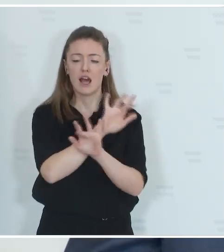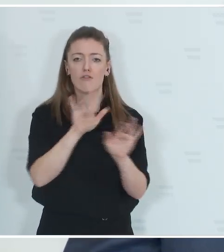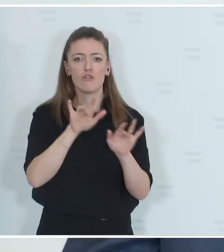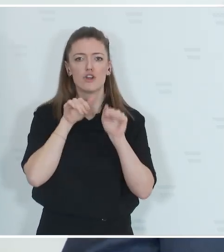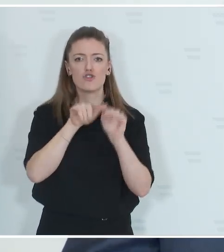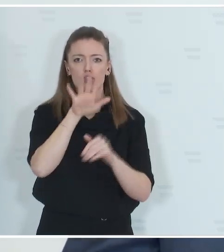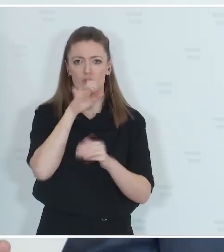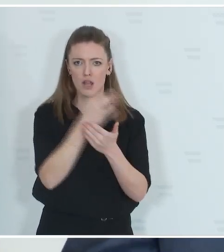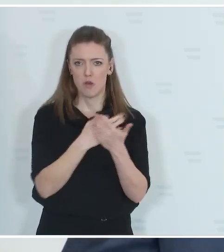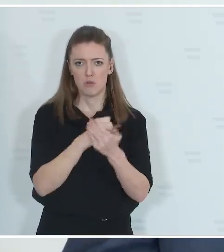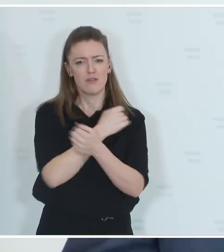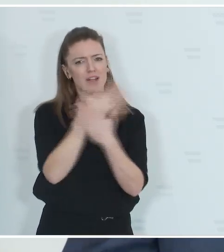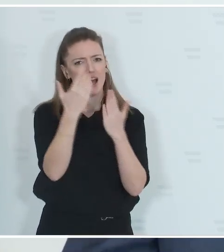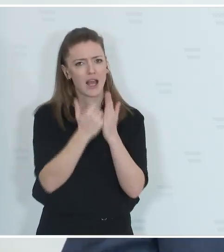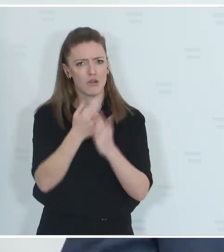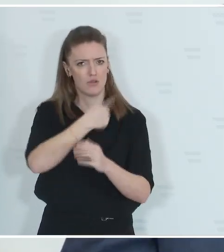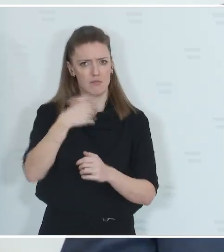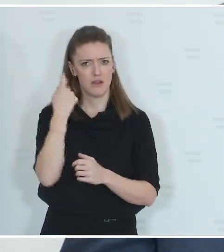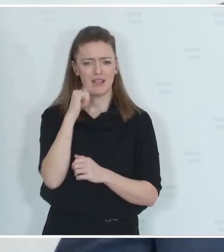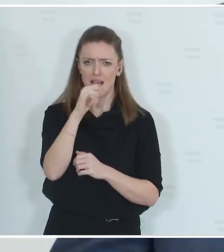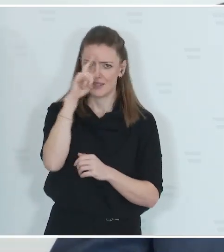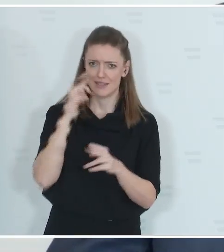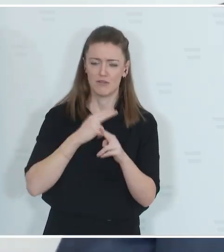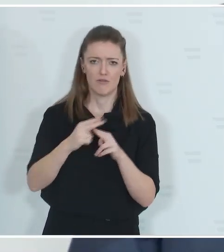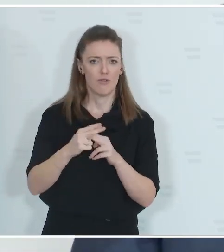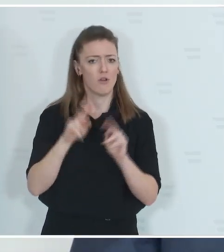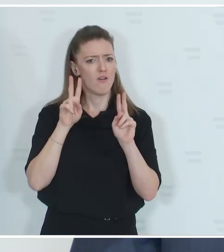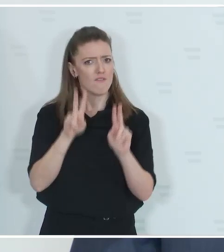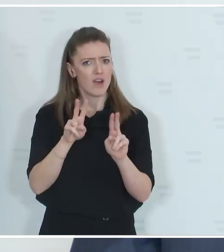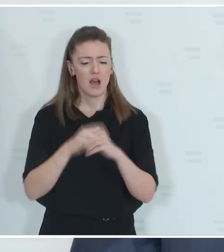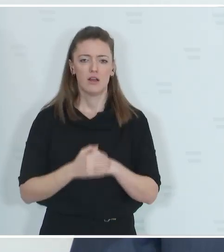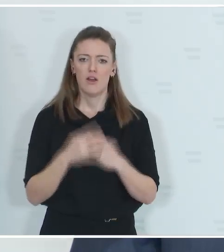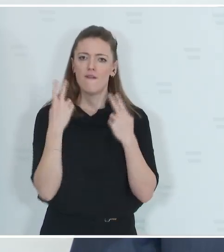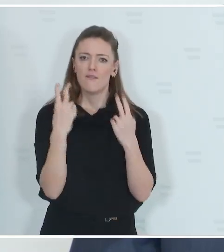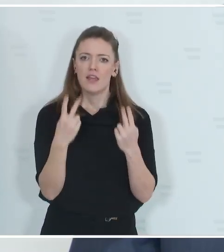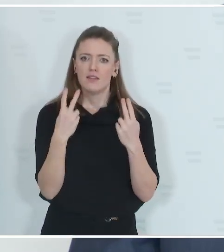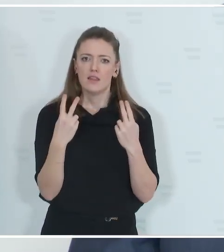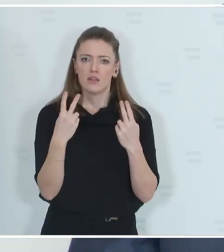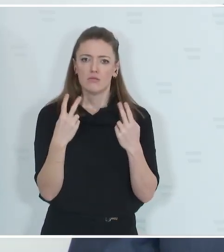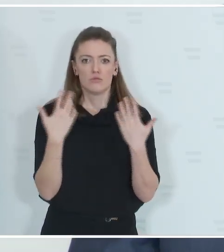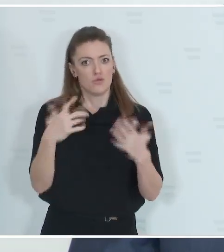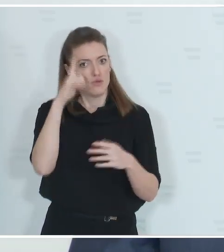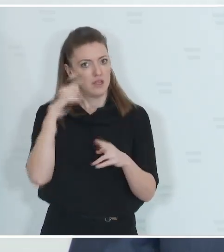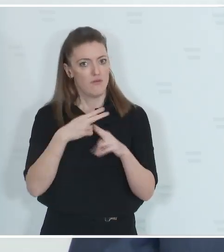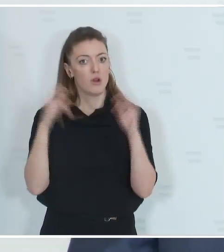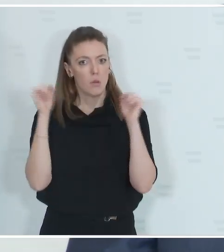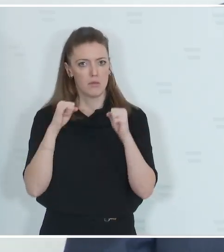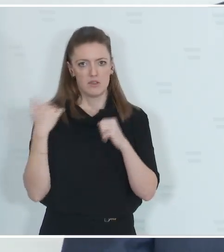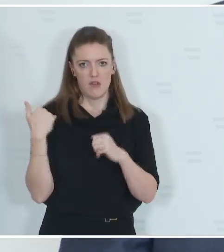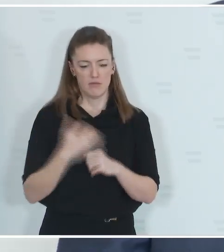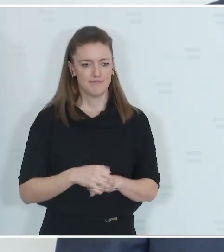Schutzhundeausbildung. Das ist aus unserer Sicht sinnvoll und da ist es hier, glaube ich, wirklich wichtig gewesen, dass es hier einen sinnvollen Kompromiss auch gab.